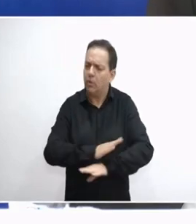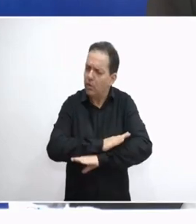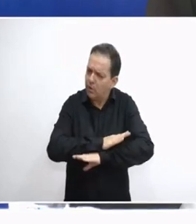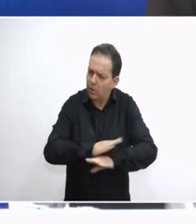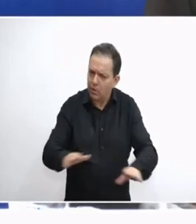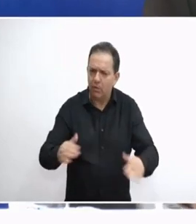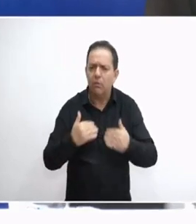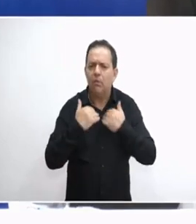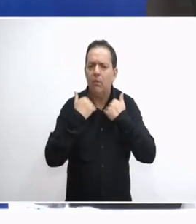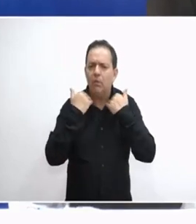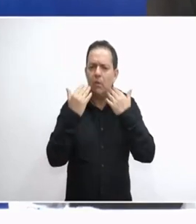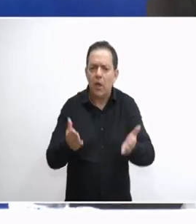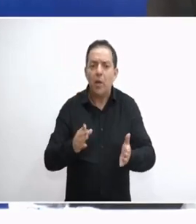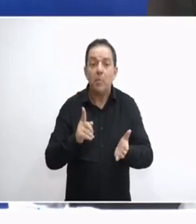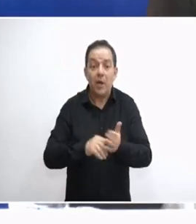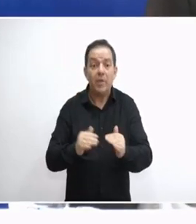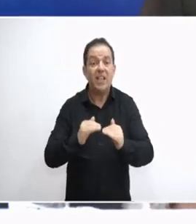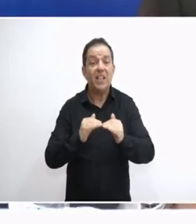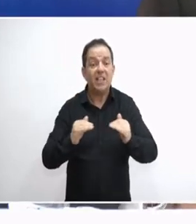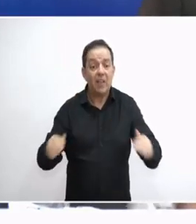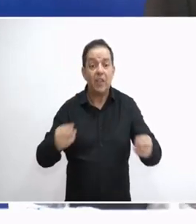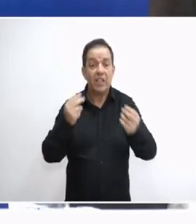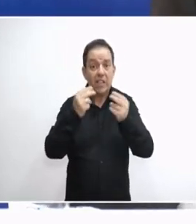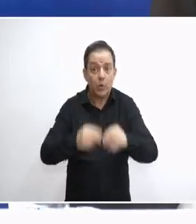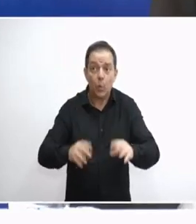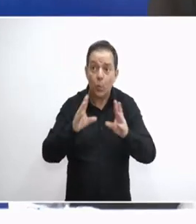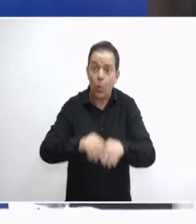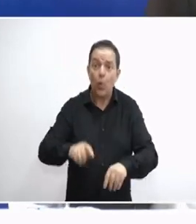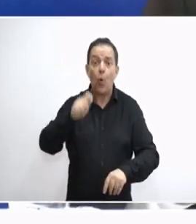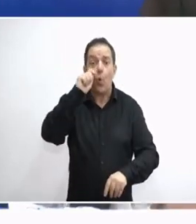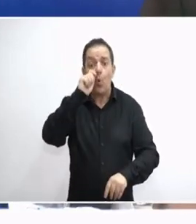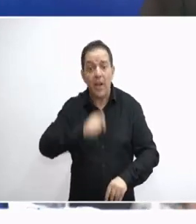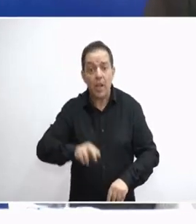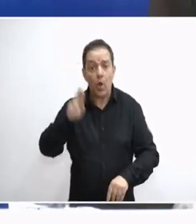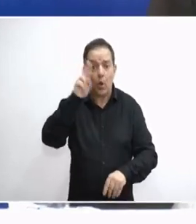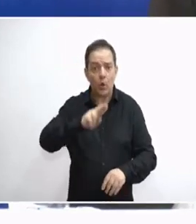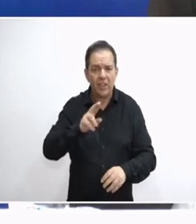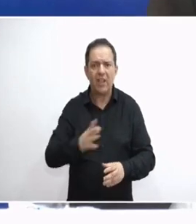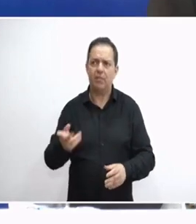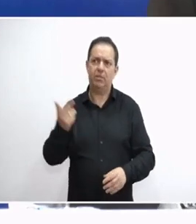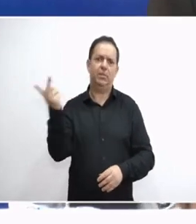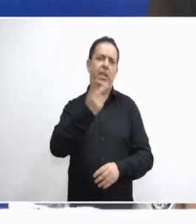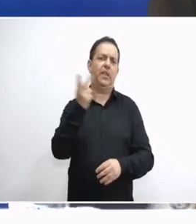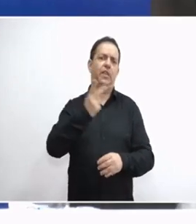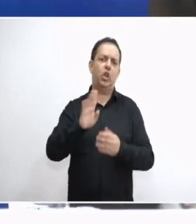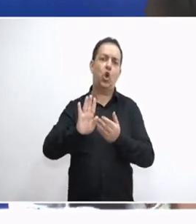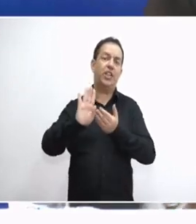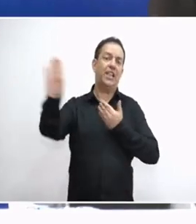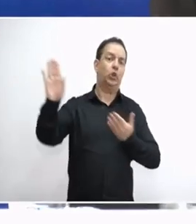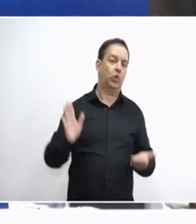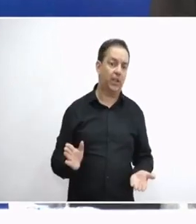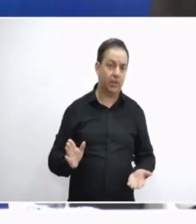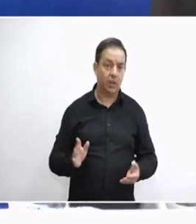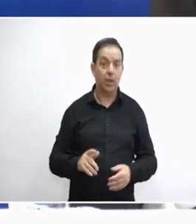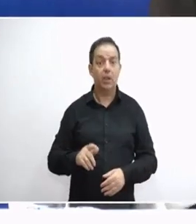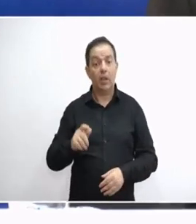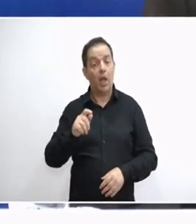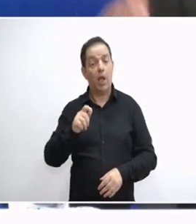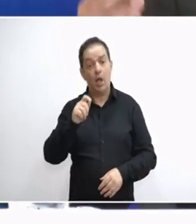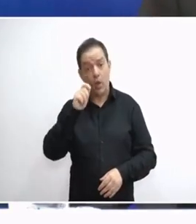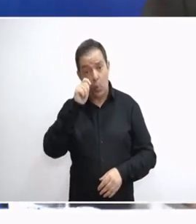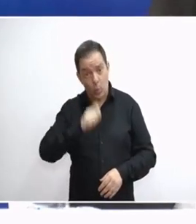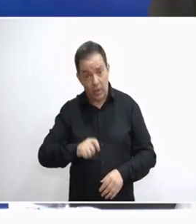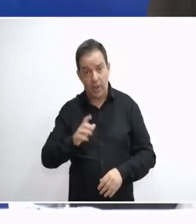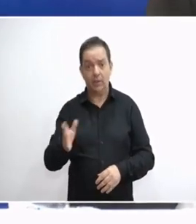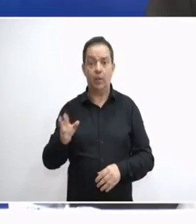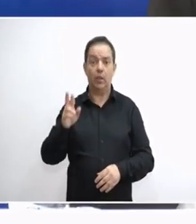γίνει. Βεβαίως, έπρεπε να είχαμε ειρηνευτικές λύσεις για την Ουκρανία και τη Ρωσία, σαγγείτονες και οι δύο. Και μια Ουκρανία που ανήκει, αν το θέλετε, στο Ευρωπαϊκό κομμάτι,